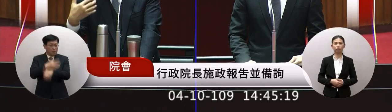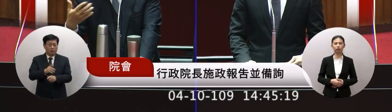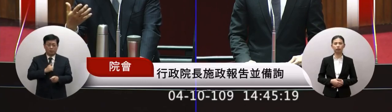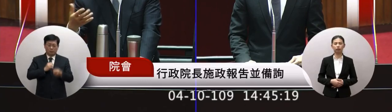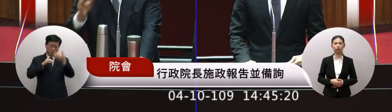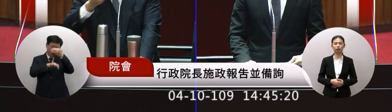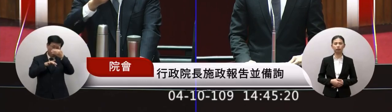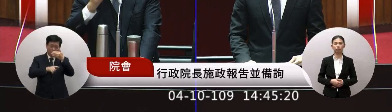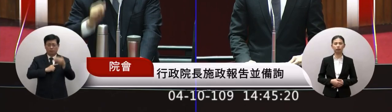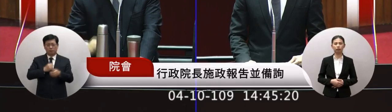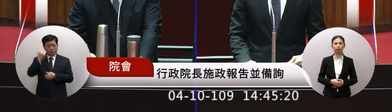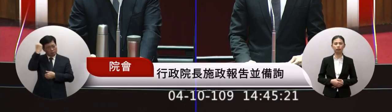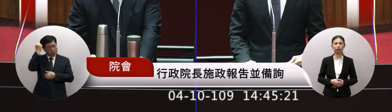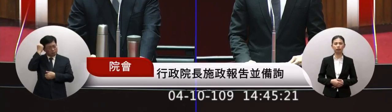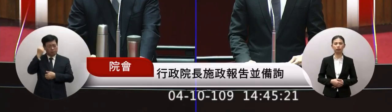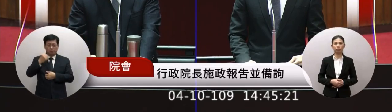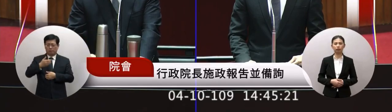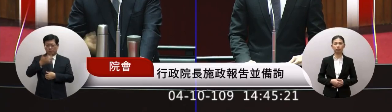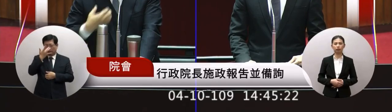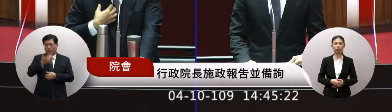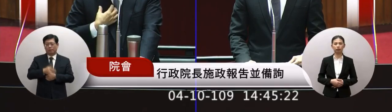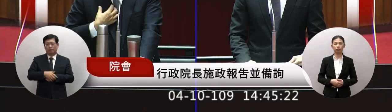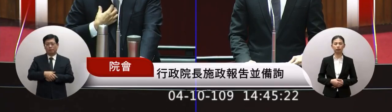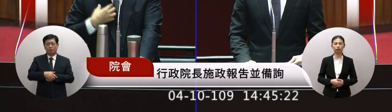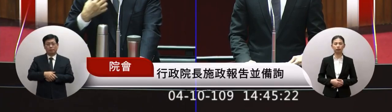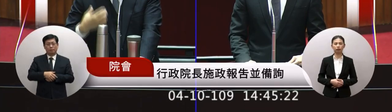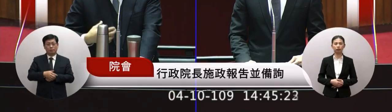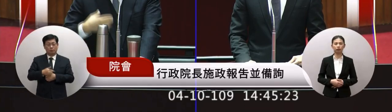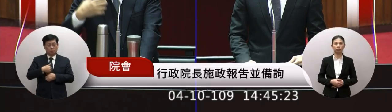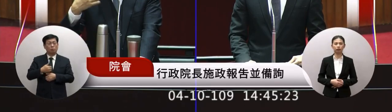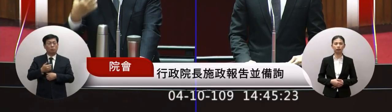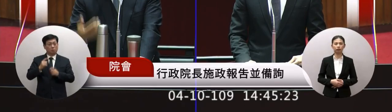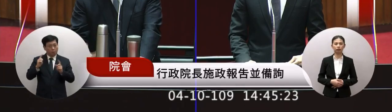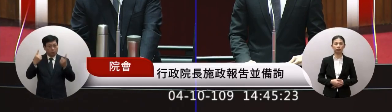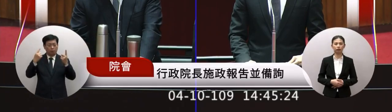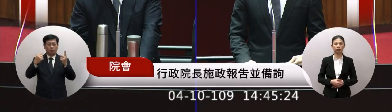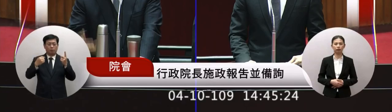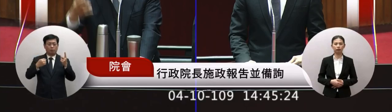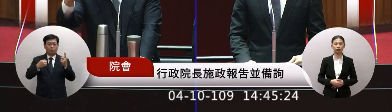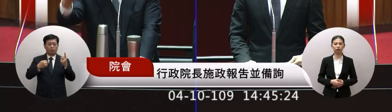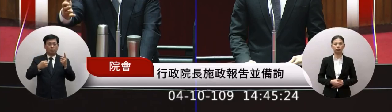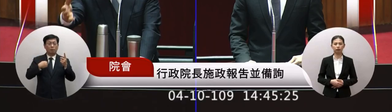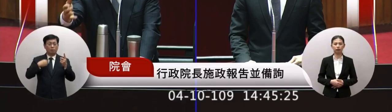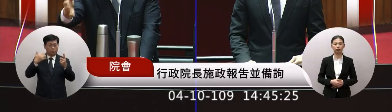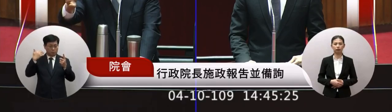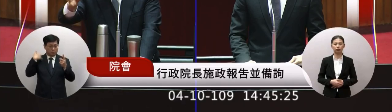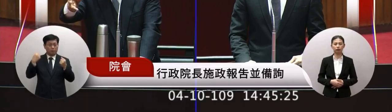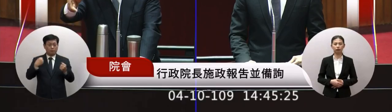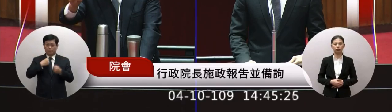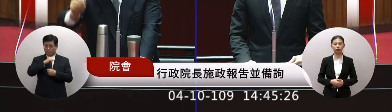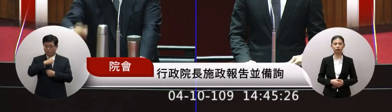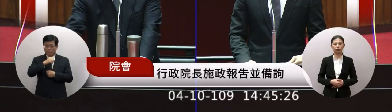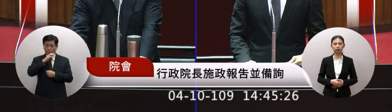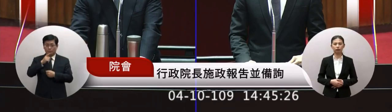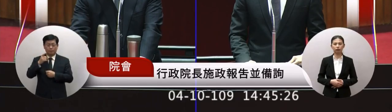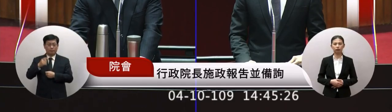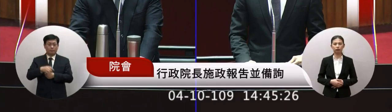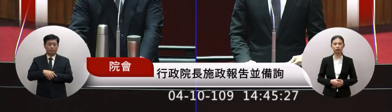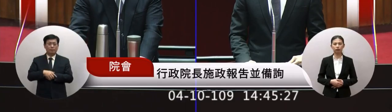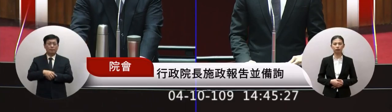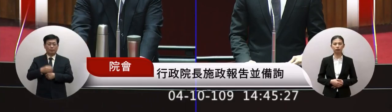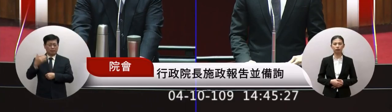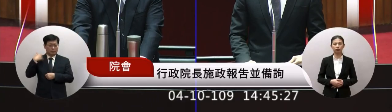翁那個艱苦不知道那個辛苦我剛好在台灣在那個白色